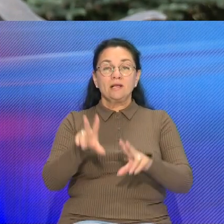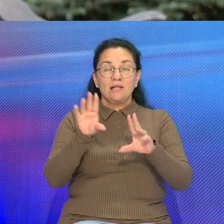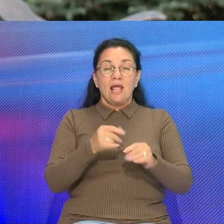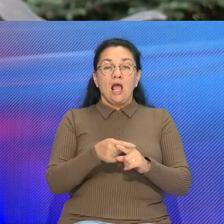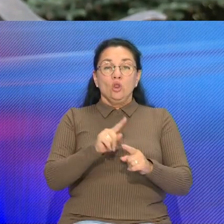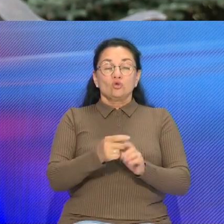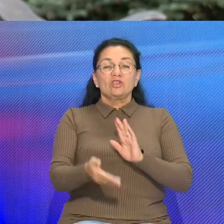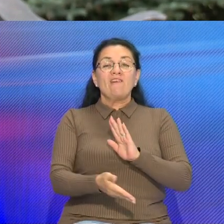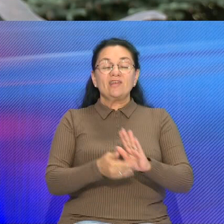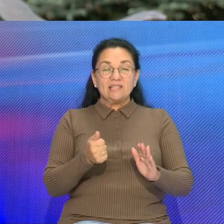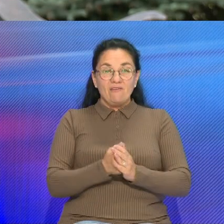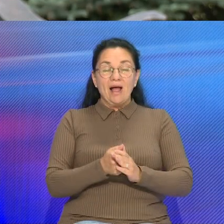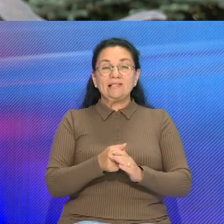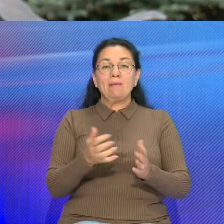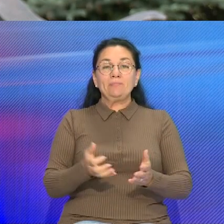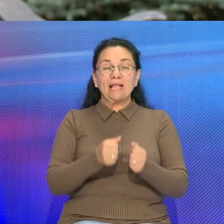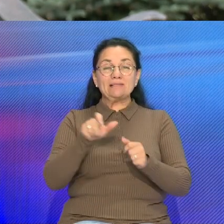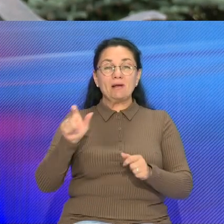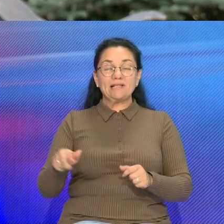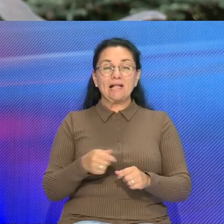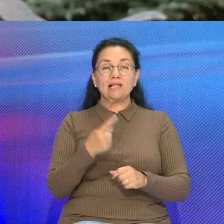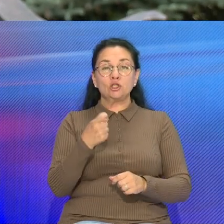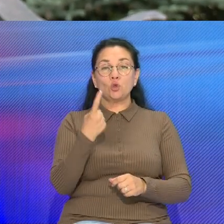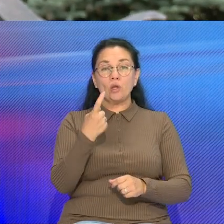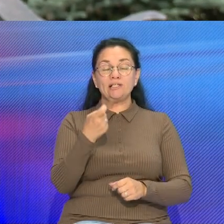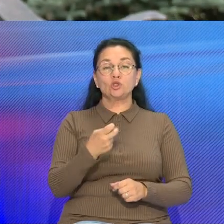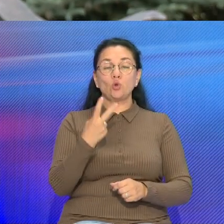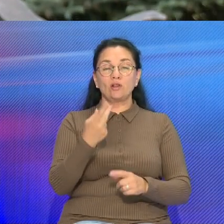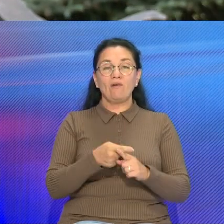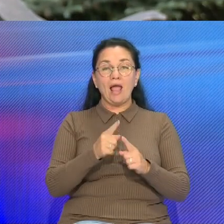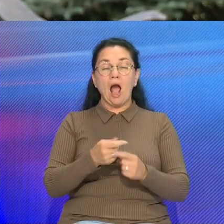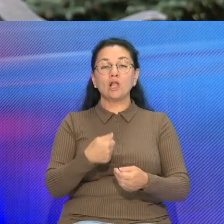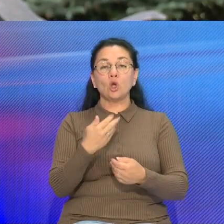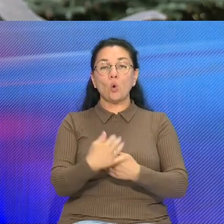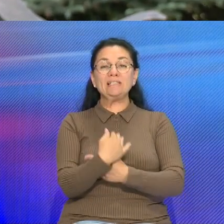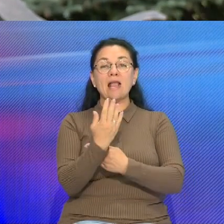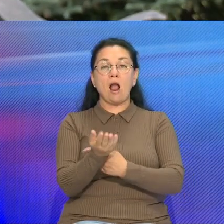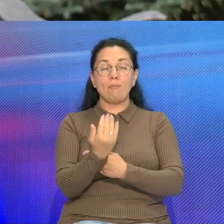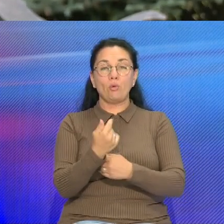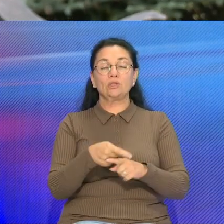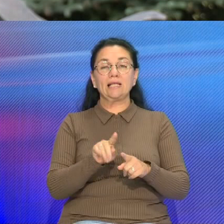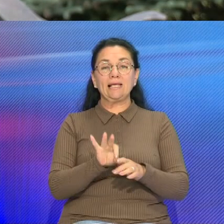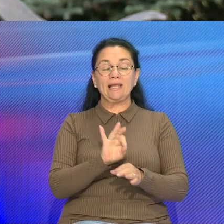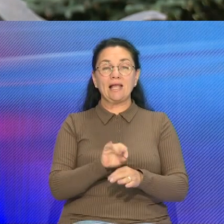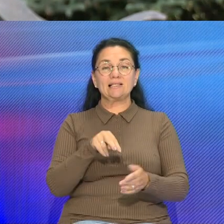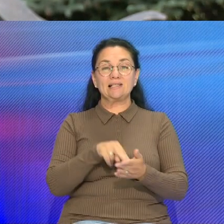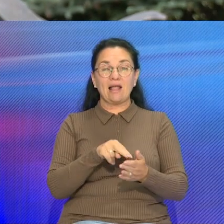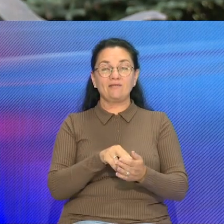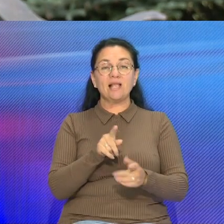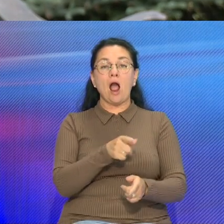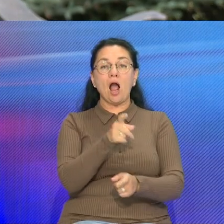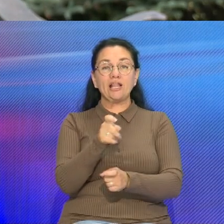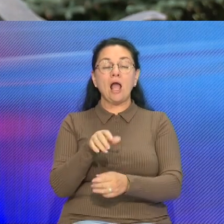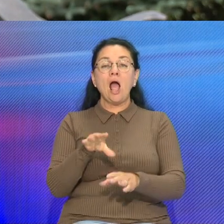спасателей по номерам 101 и 112 Пока они в пути, приоткройте капот и в появившуюся щель вставьте раструб огнетушителя,